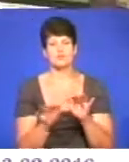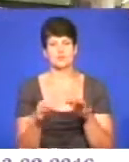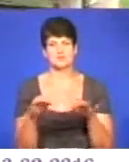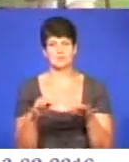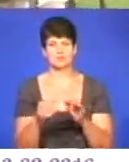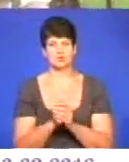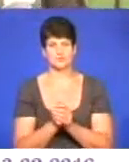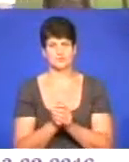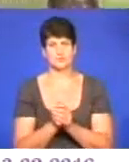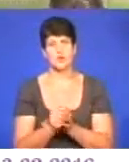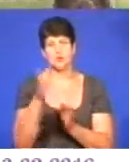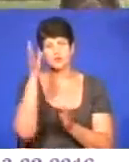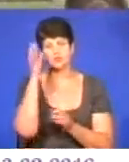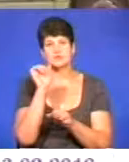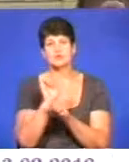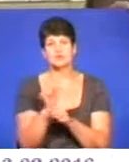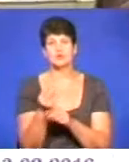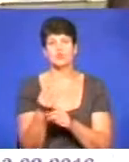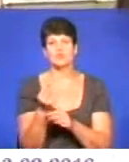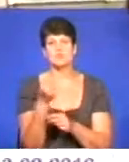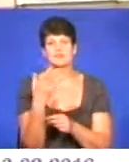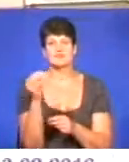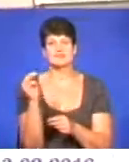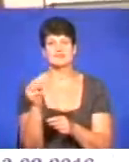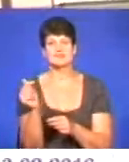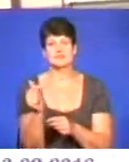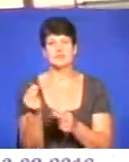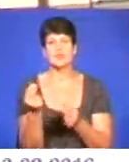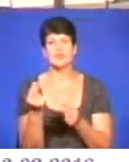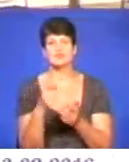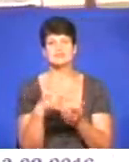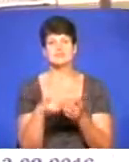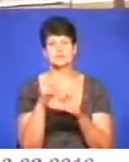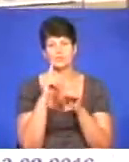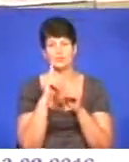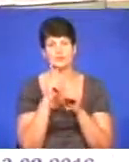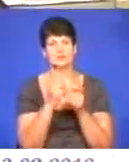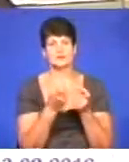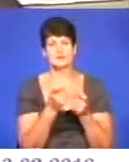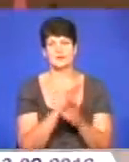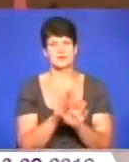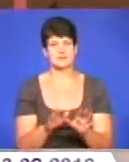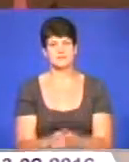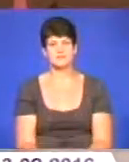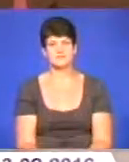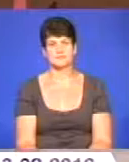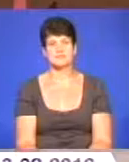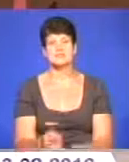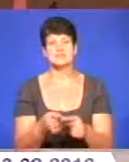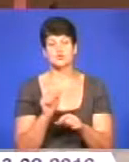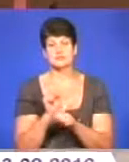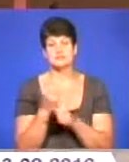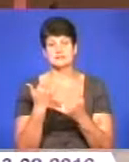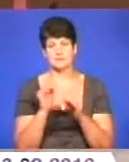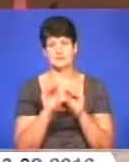трансом. Розумна зупинка коштує 15 тисяч гривень. Кошти із міської ради не залучалися. Ті зупинки, які зараз є